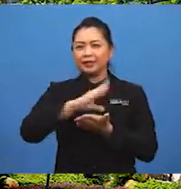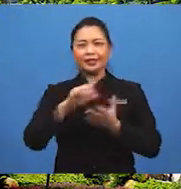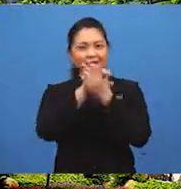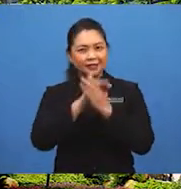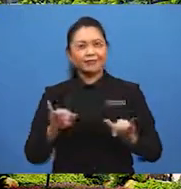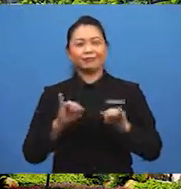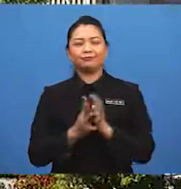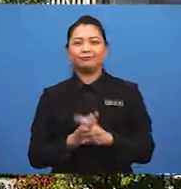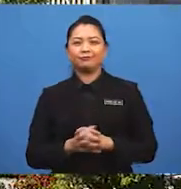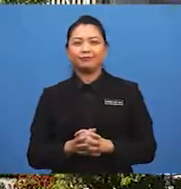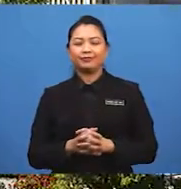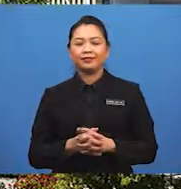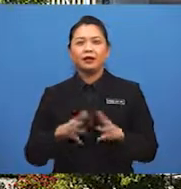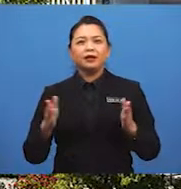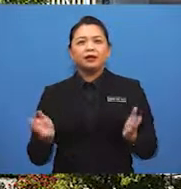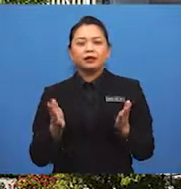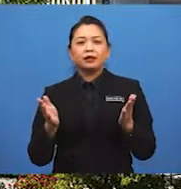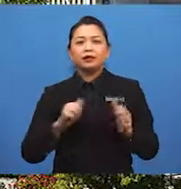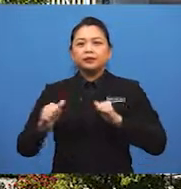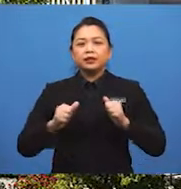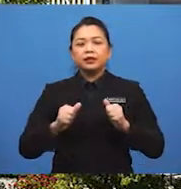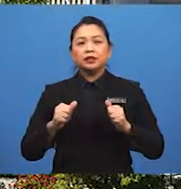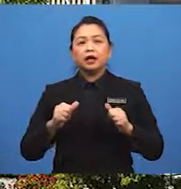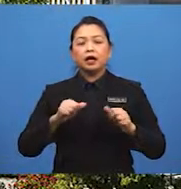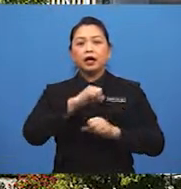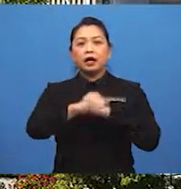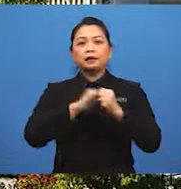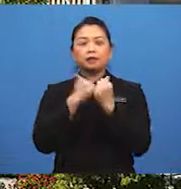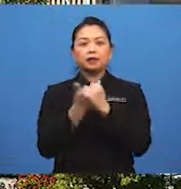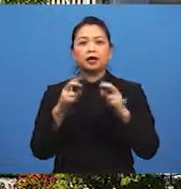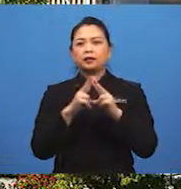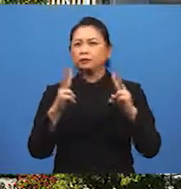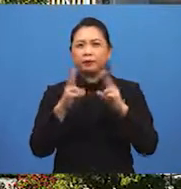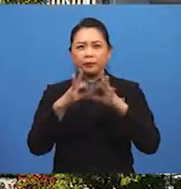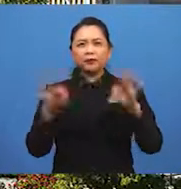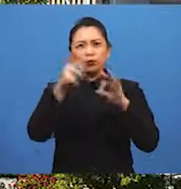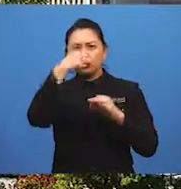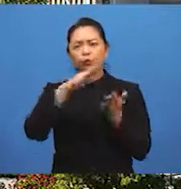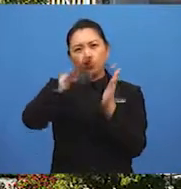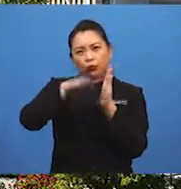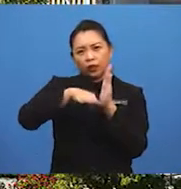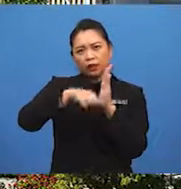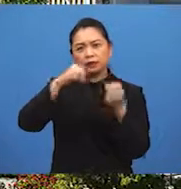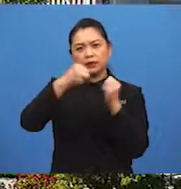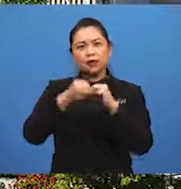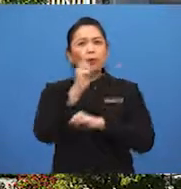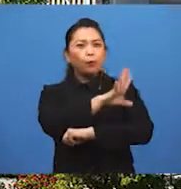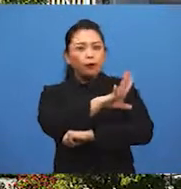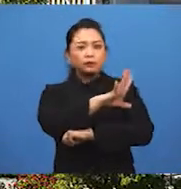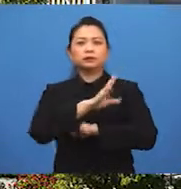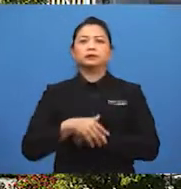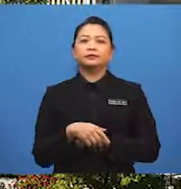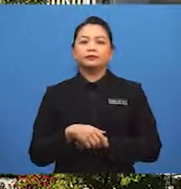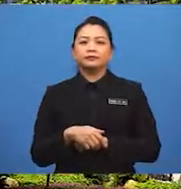sejahtera. Kempeng kesedaran tentang alam sekitar juga adalah penting untuk mengurangkan masalah pembuangan